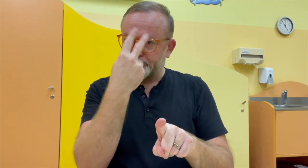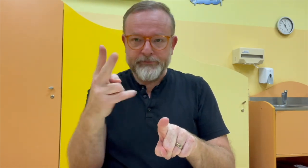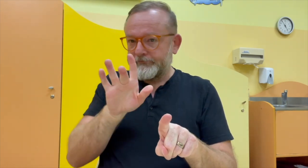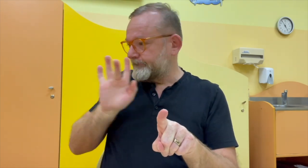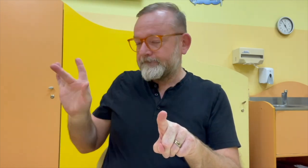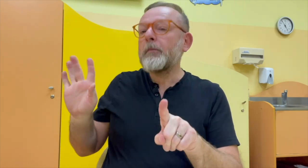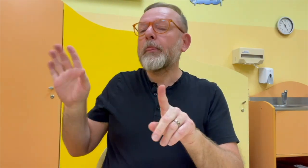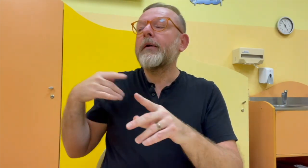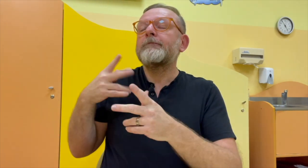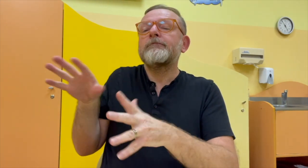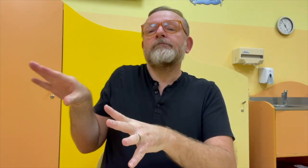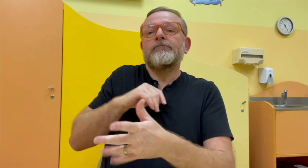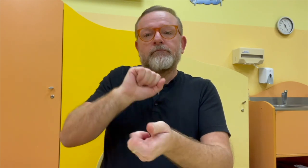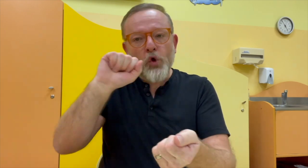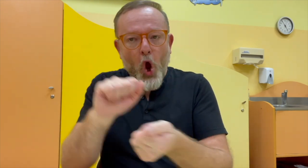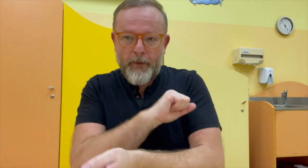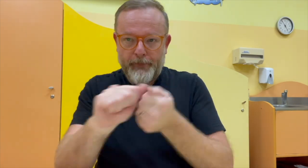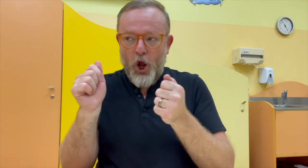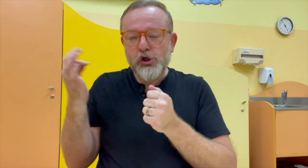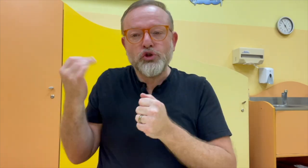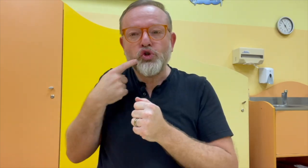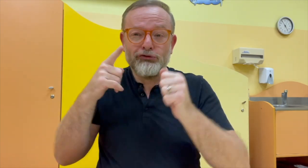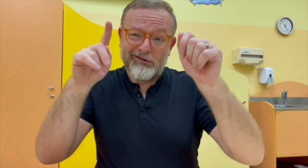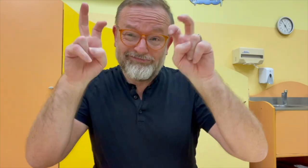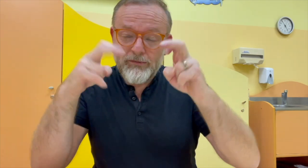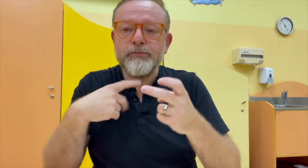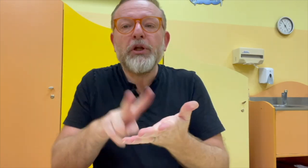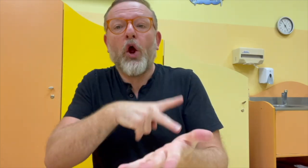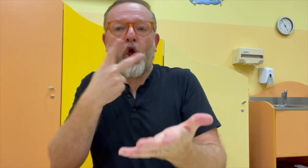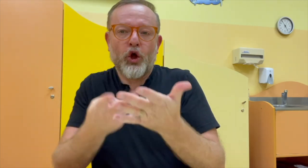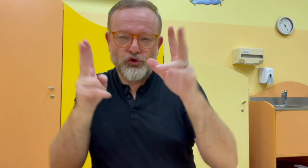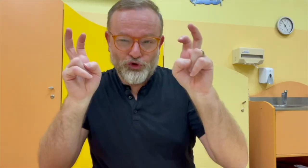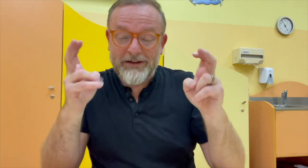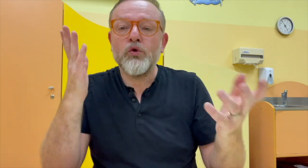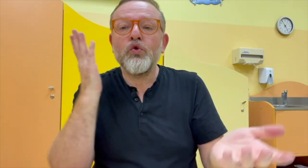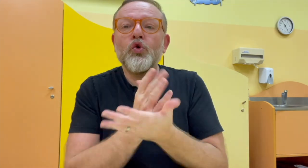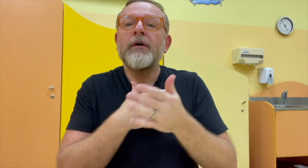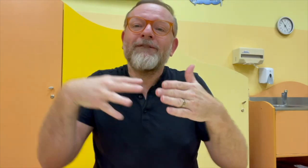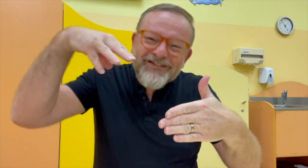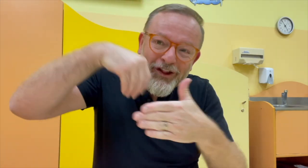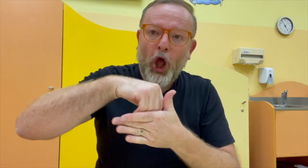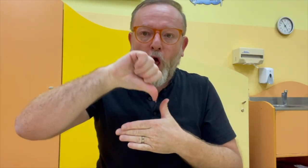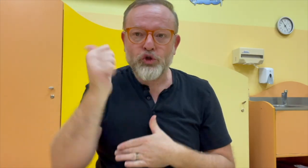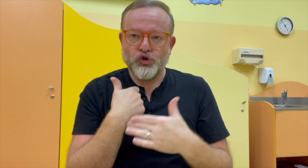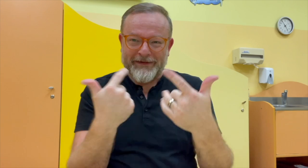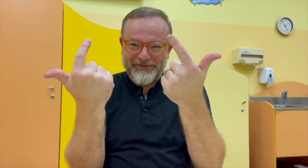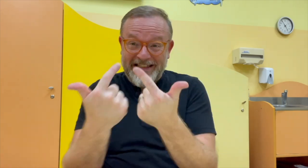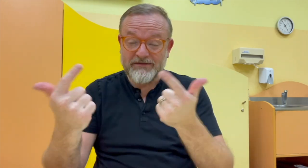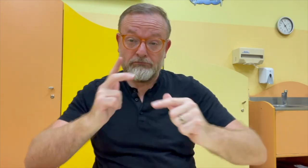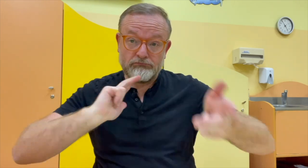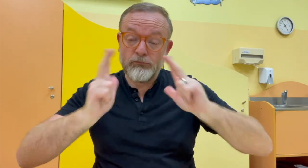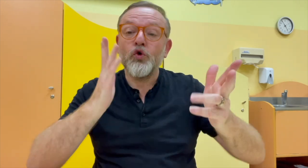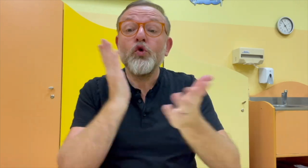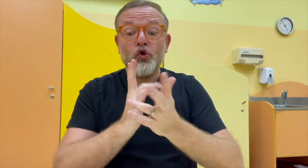A nerozumí tomu, co se tam děje v té výuce. A občas se stane,